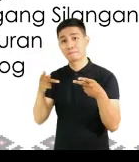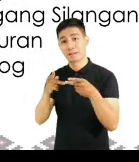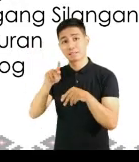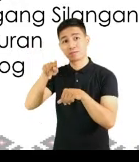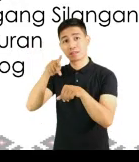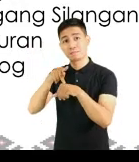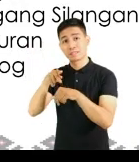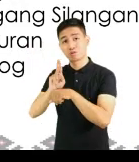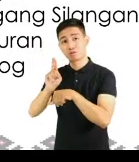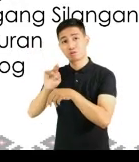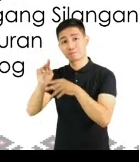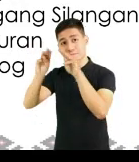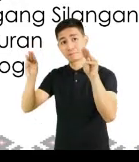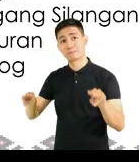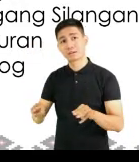ang mapa.